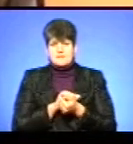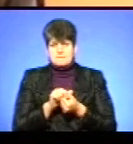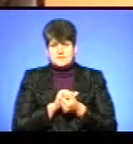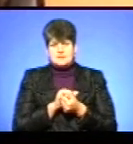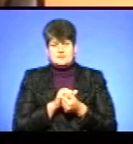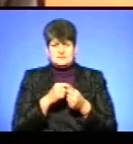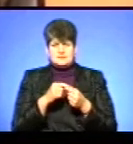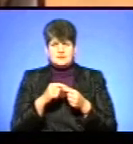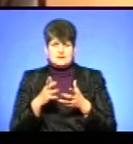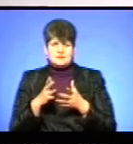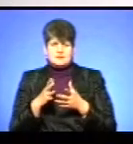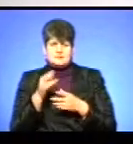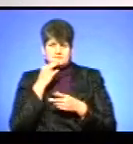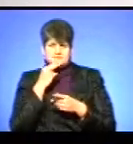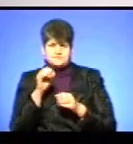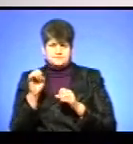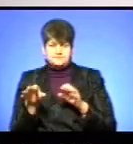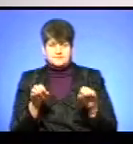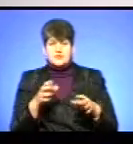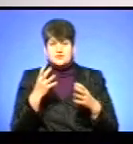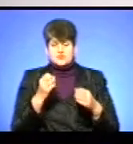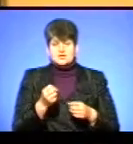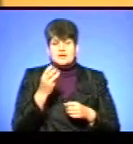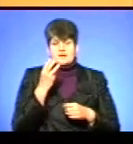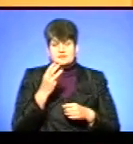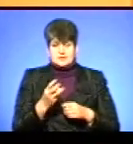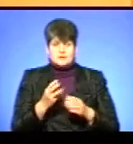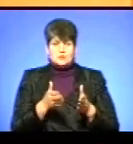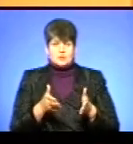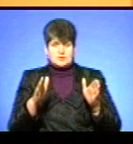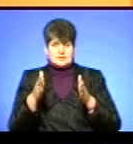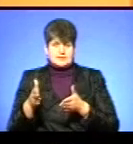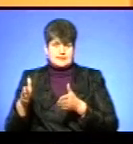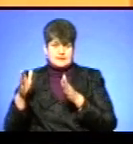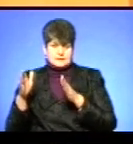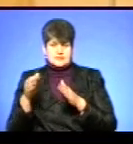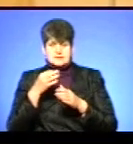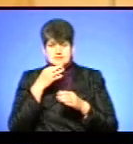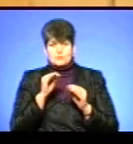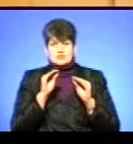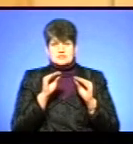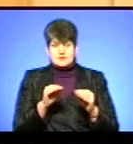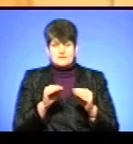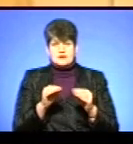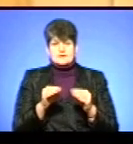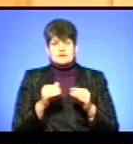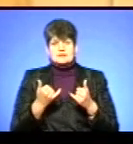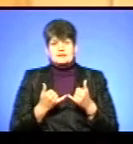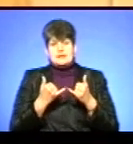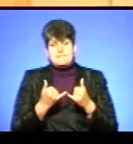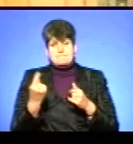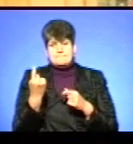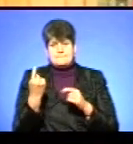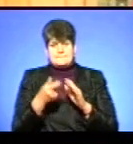Ще три контейнери, розповіла директор Тернопільської школи номер 14 Оксана Добровольська, поставлять у корпусі для початкових